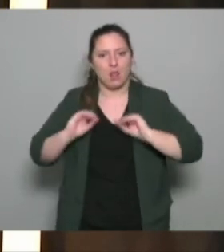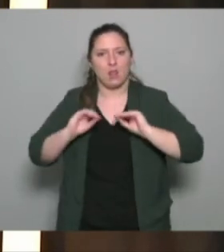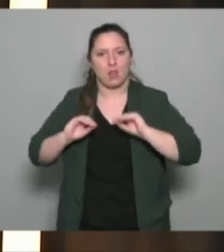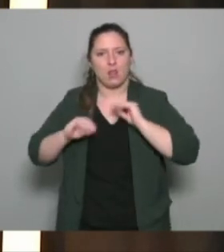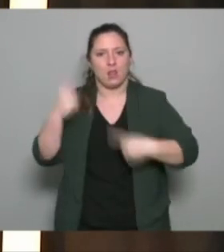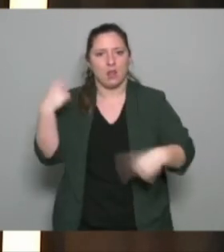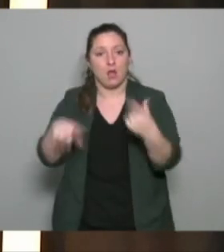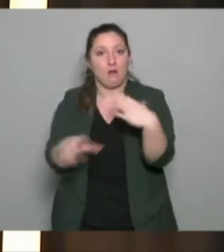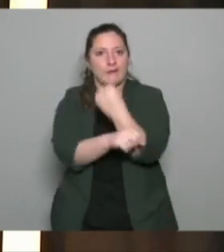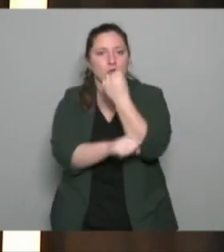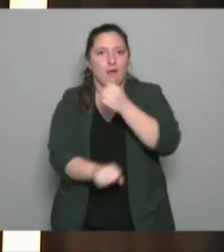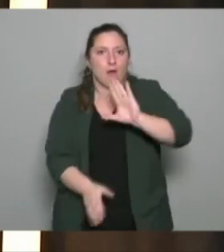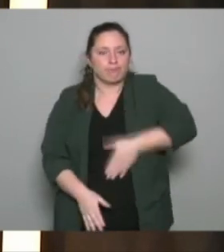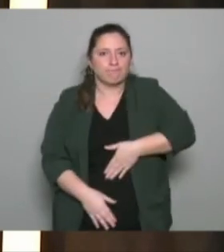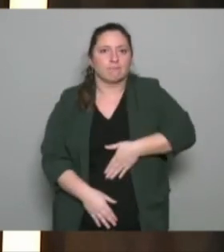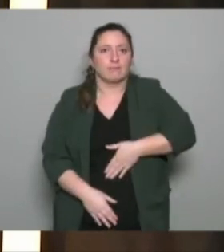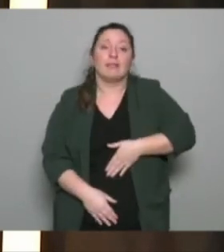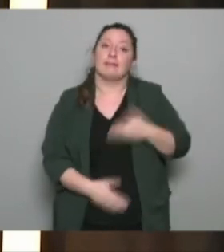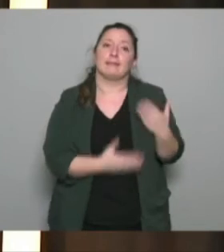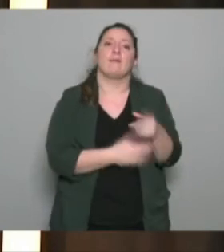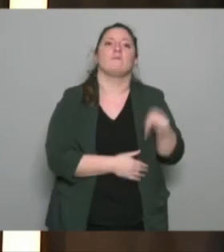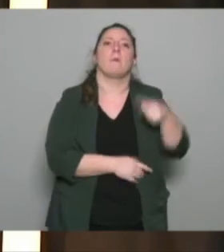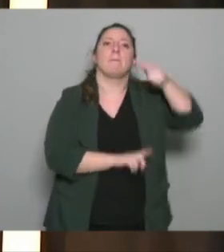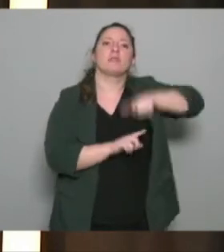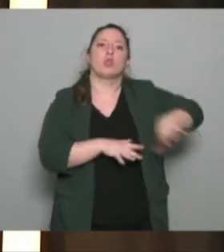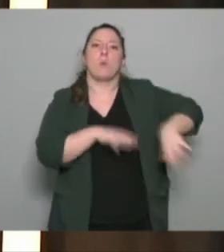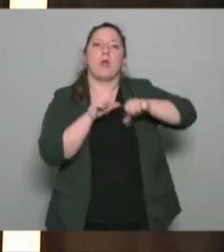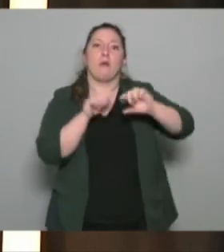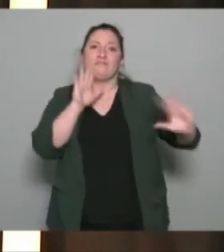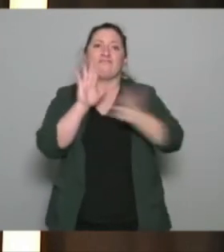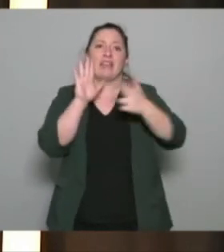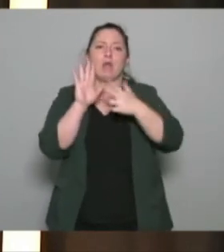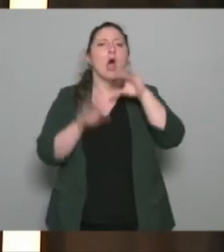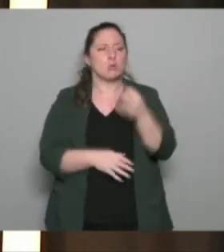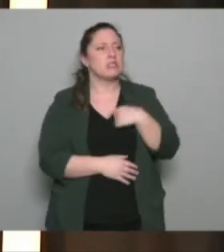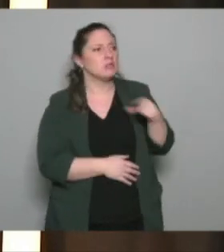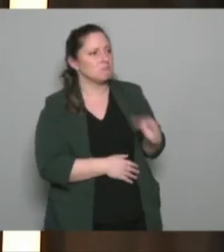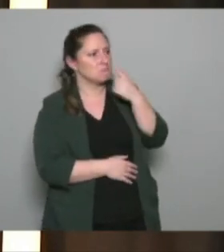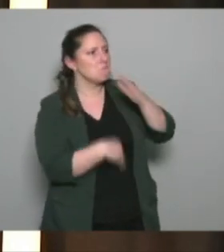en fait de l'employeur qui considère qu'il fait le métier il sait y faire